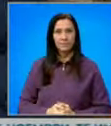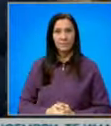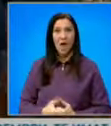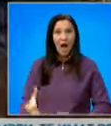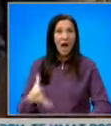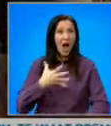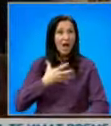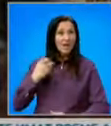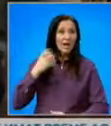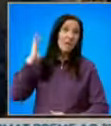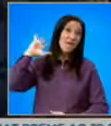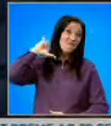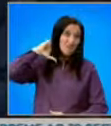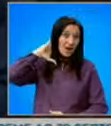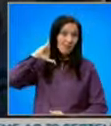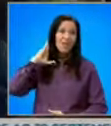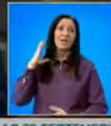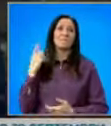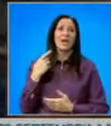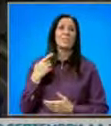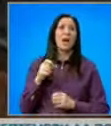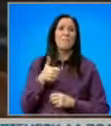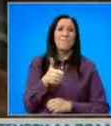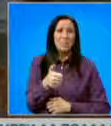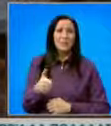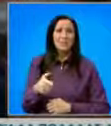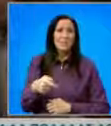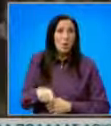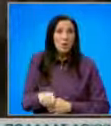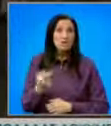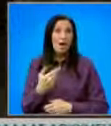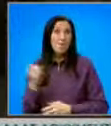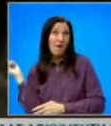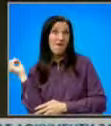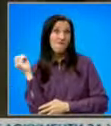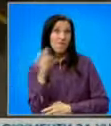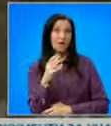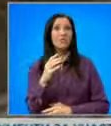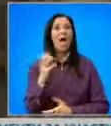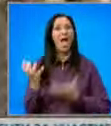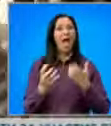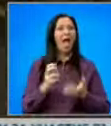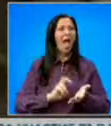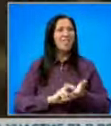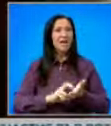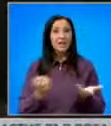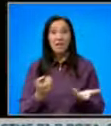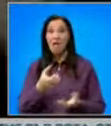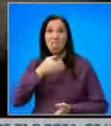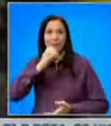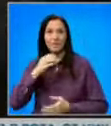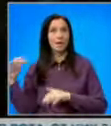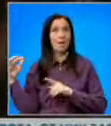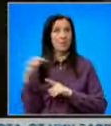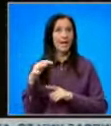Сграбчиха ме за врата, напръскаха ме с урина, а сега ме замериха изкотия с енергийна напитка. Нападението срещу репортера и оператора е заснето.